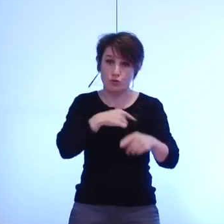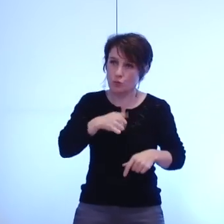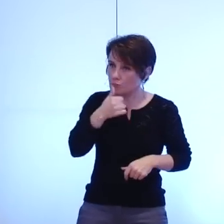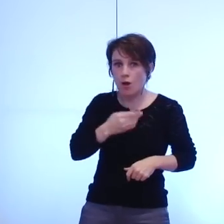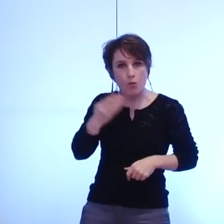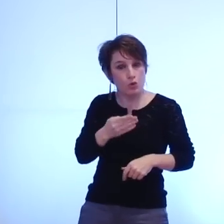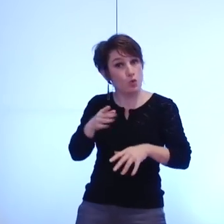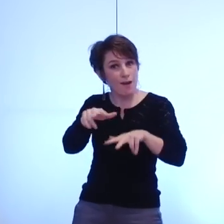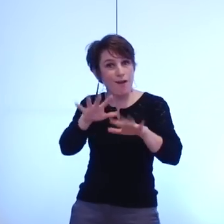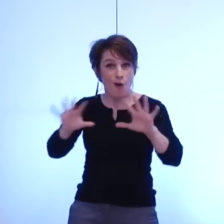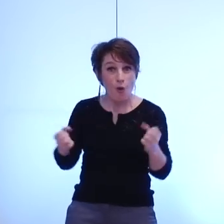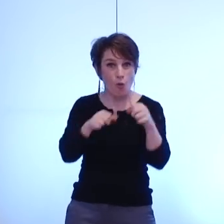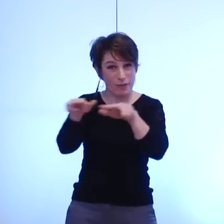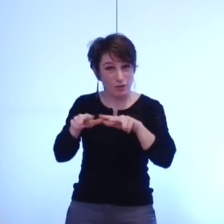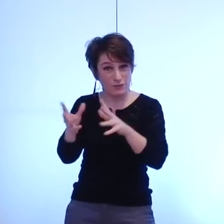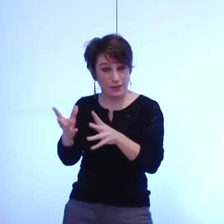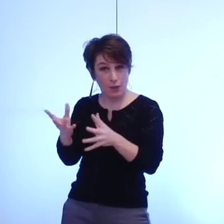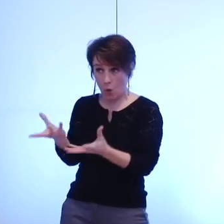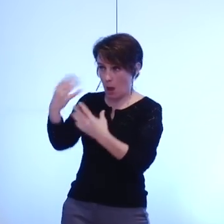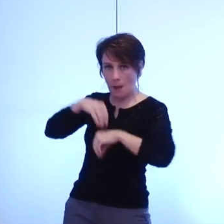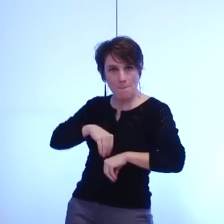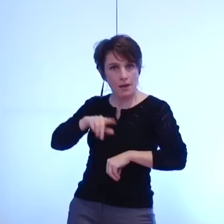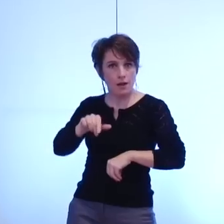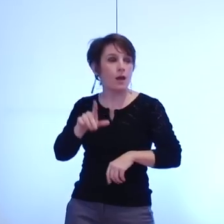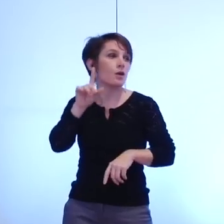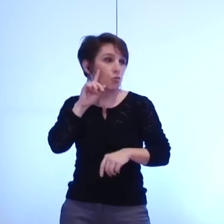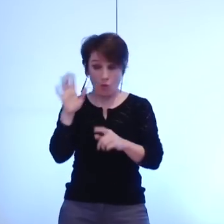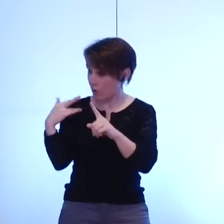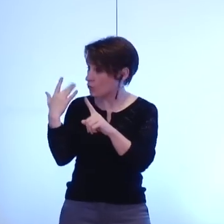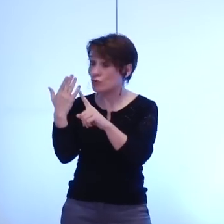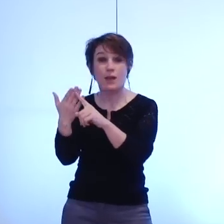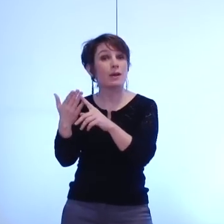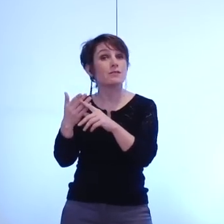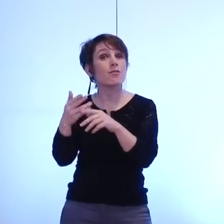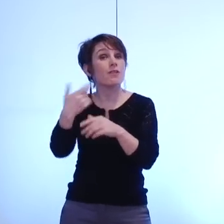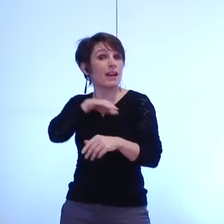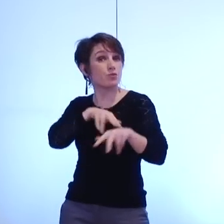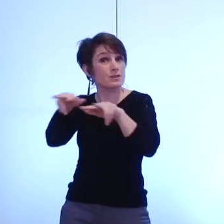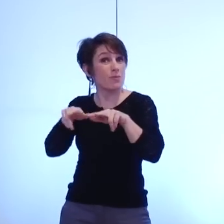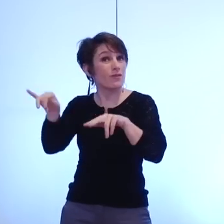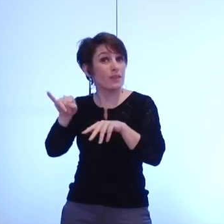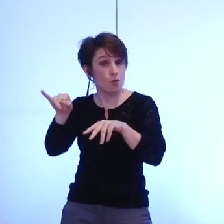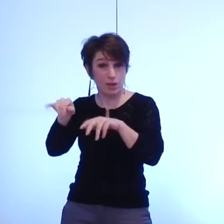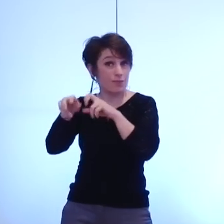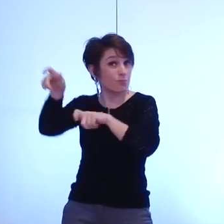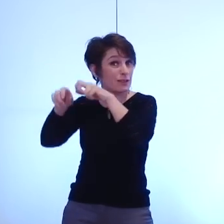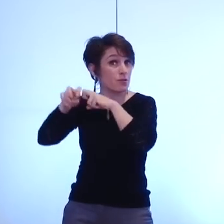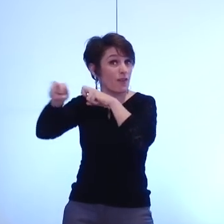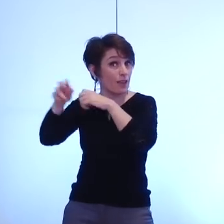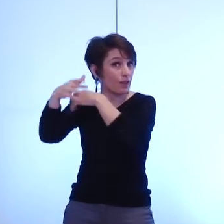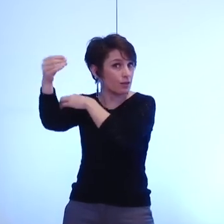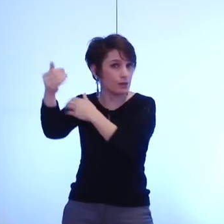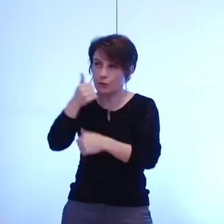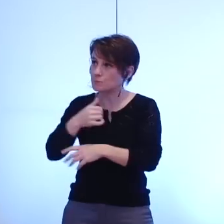compléter les compétences internes car c'est un système de vacations qui prévalait jusqu'alors. Nous avons pris le temps pour optimiser ce